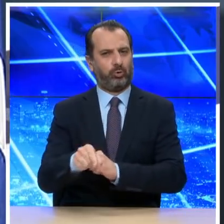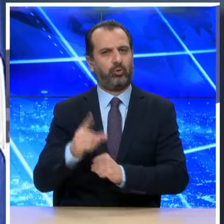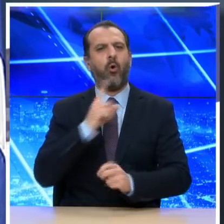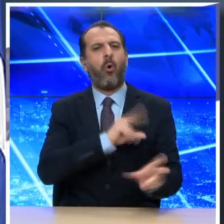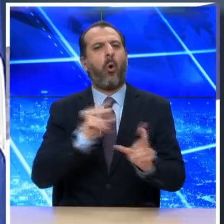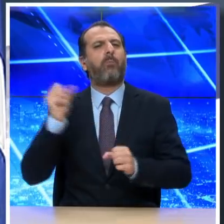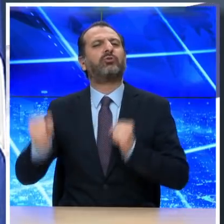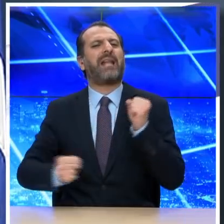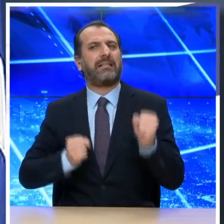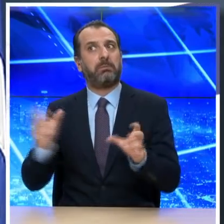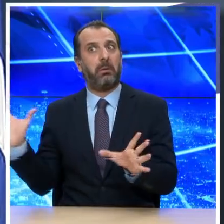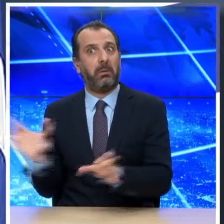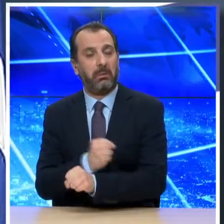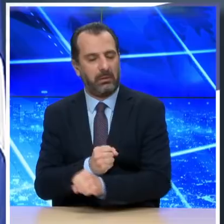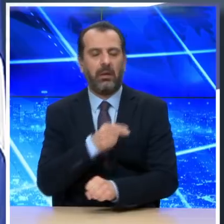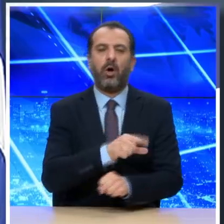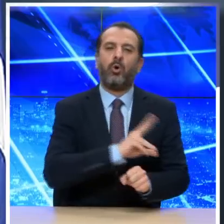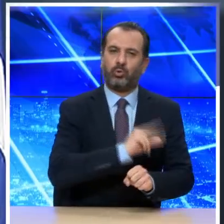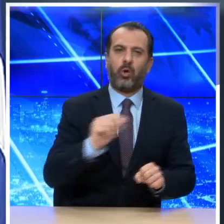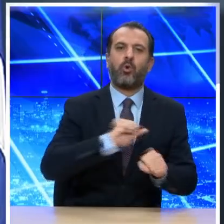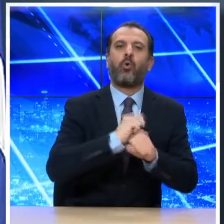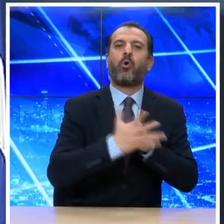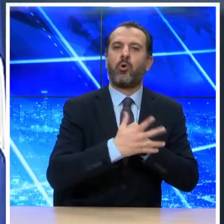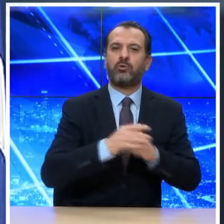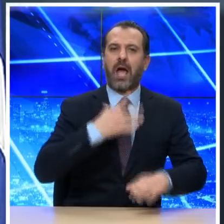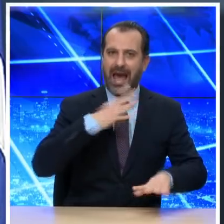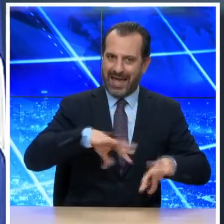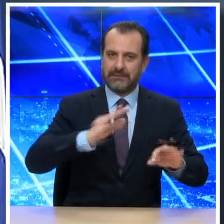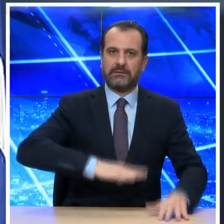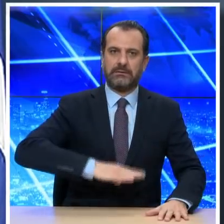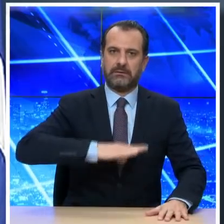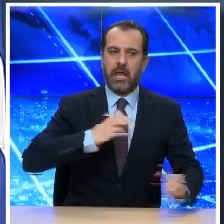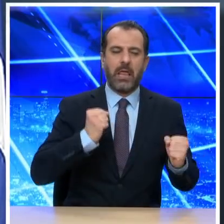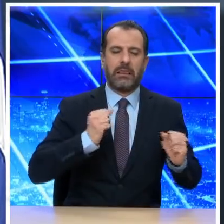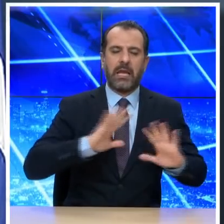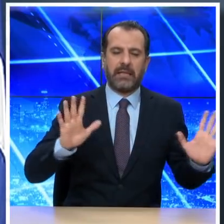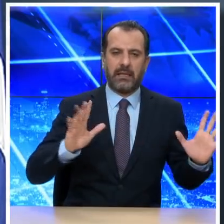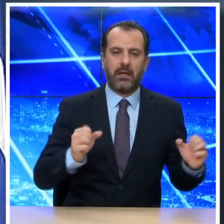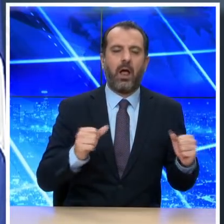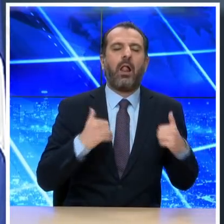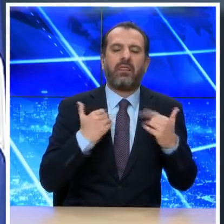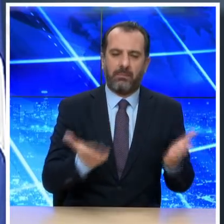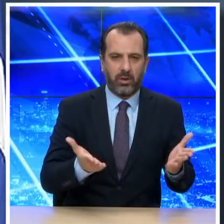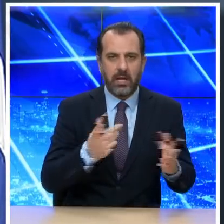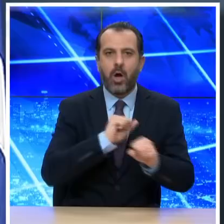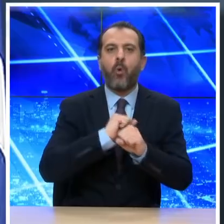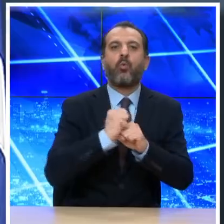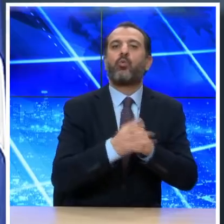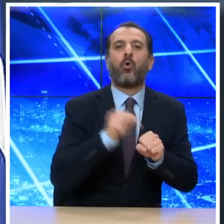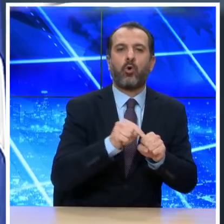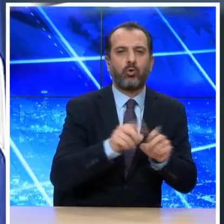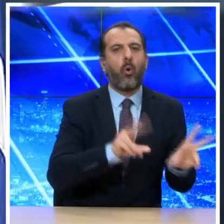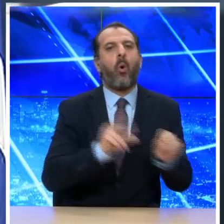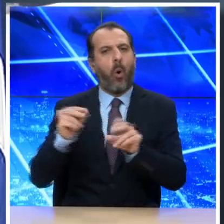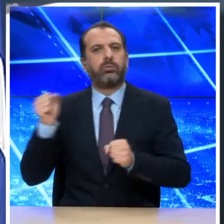Ελλάδα, αλλά και στην Ευρώπη και σε ολόκληρο τον πλονίτη. Και η πανδημία είναι ακόμα ένας μαραθώνιος, γιατί ακόμα και να έρθουν τα εμβόλια τον